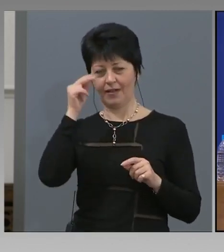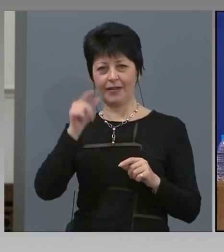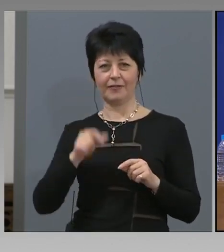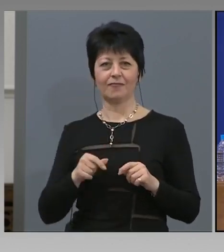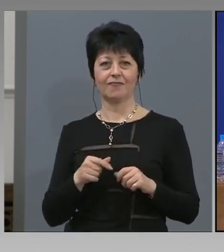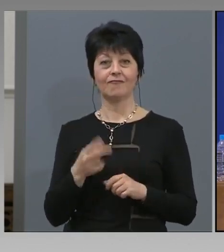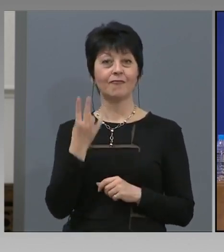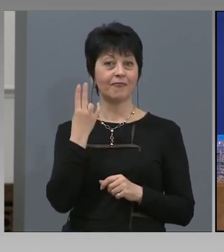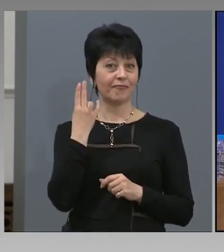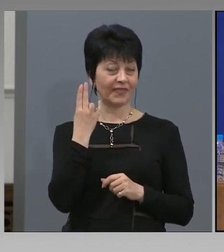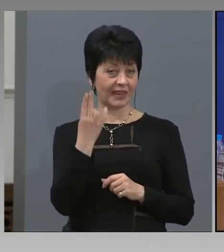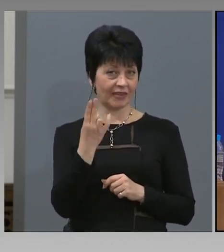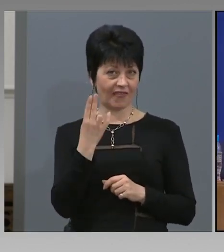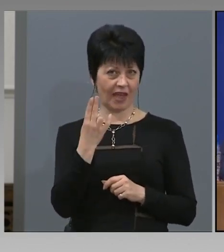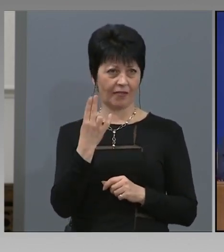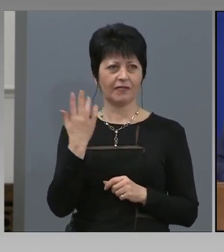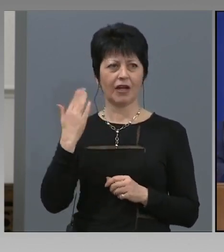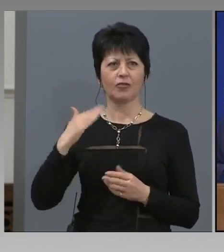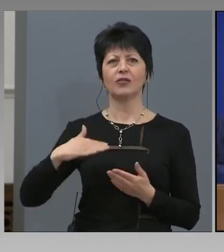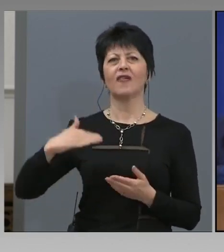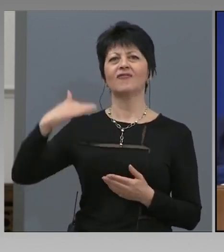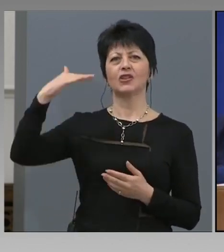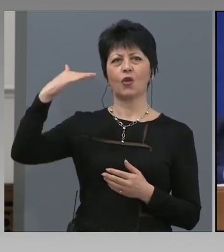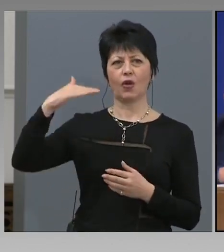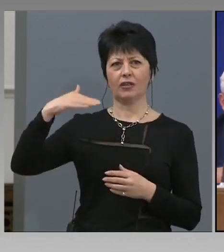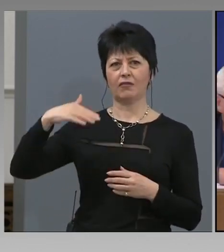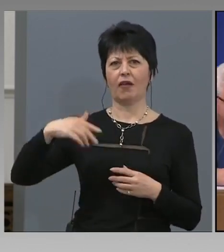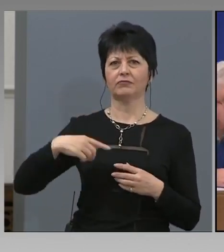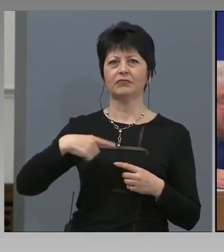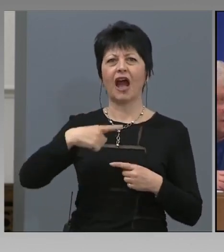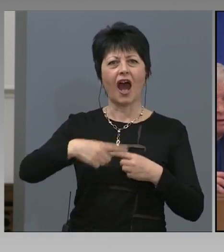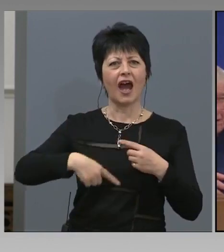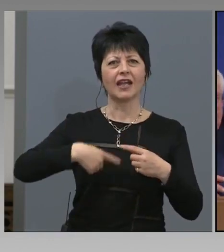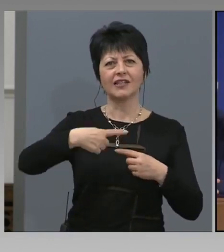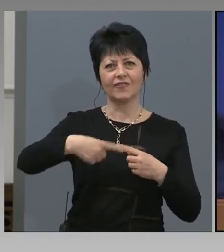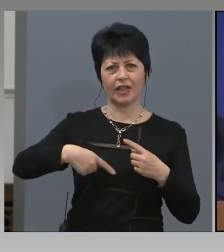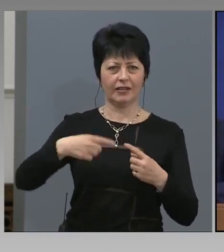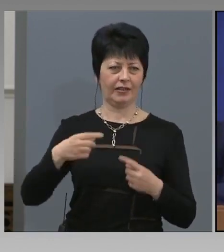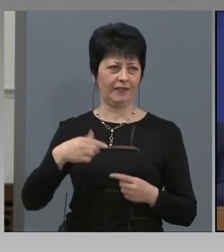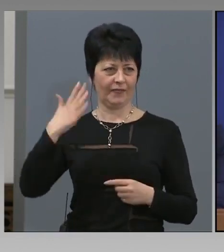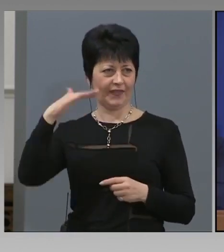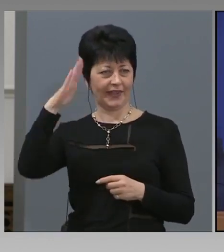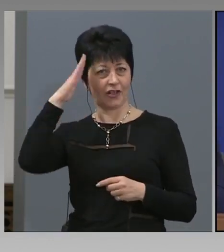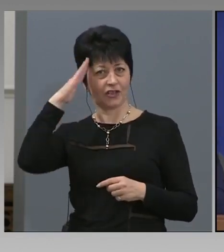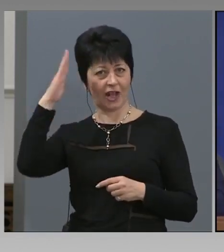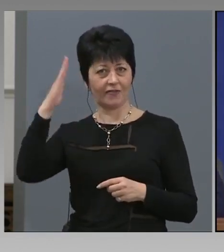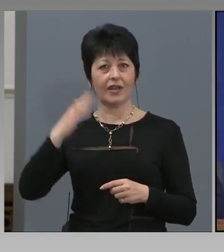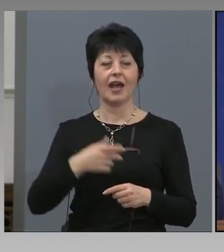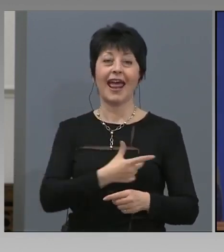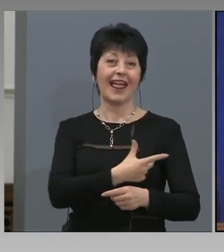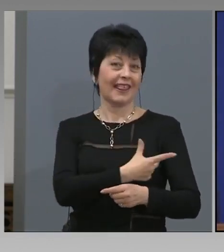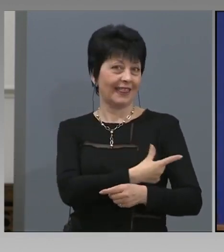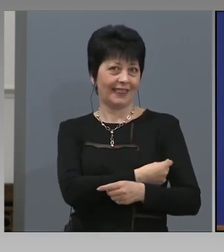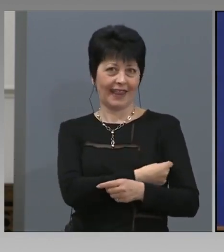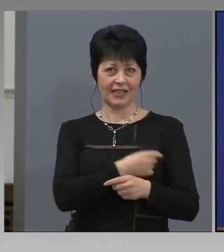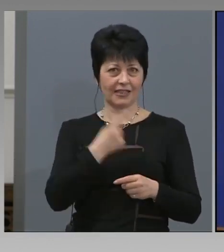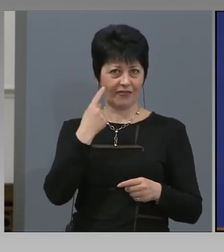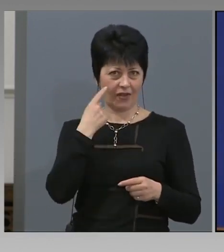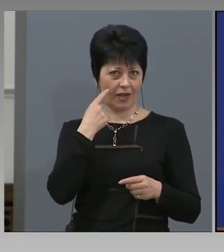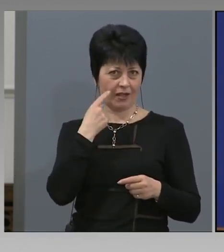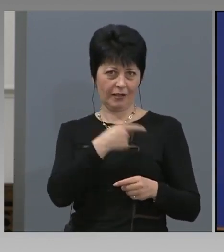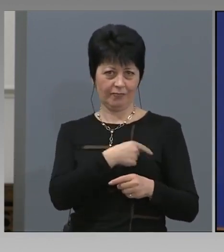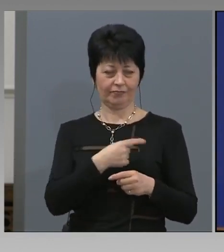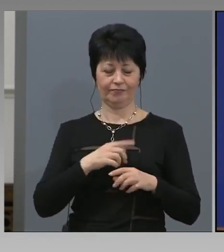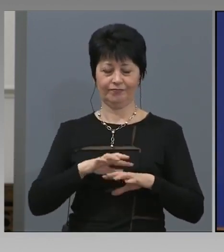Две от най-високо развитите европейски държави тестваха всички облекла, които нашите